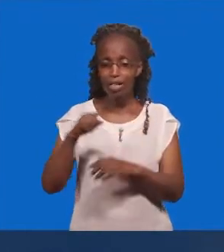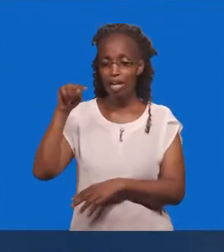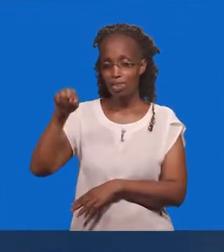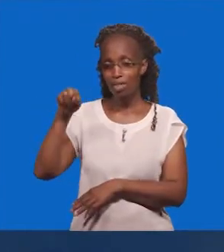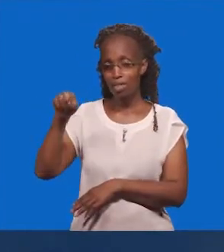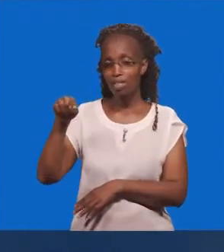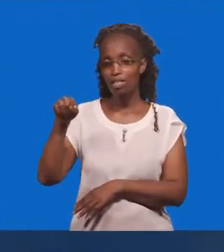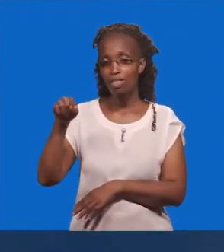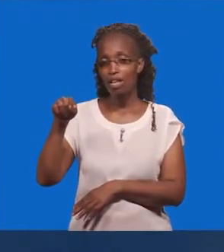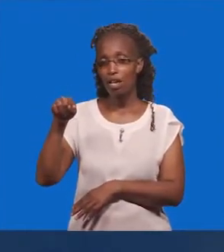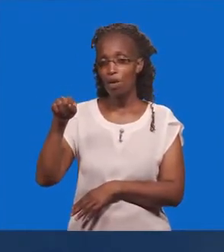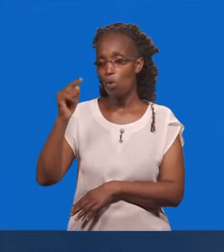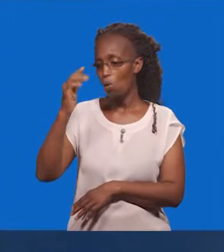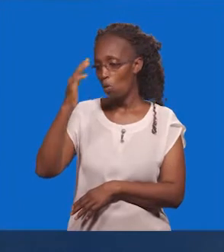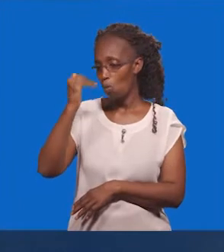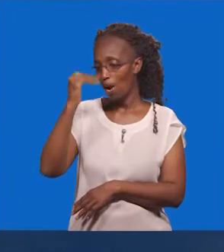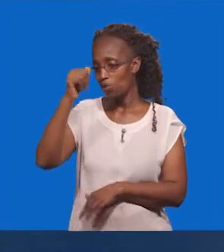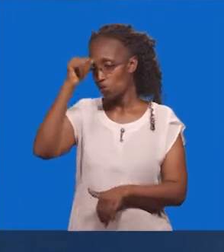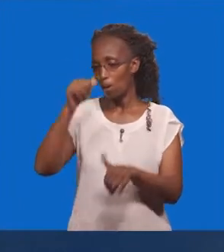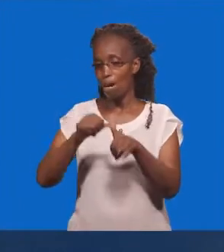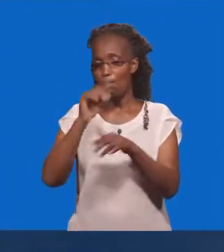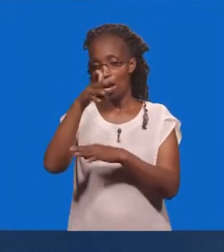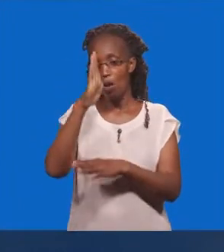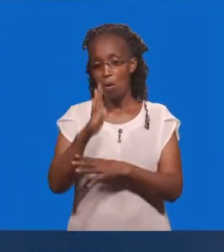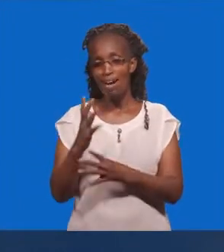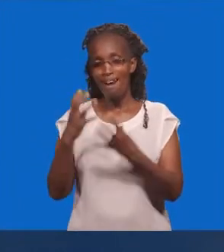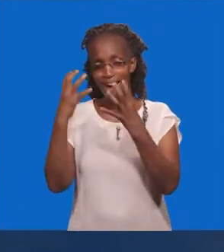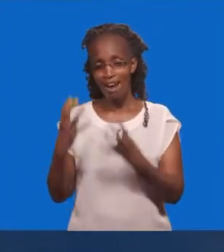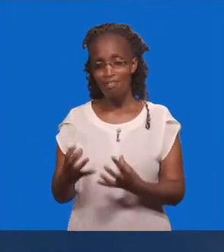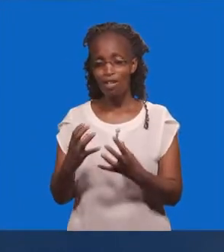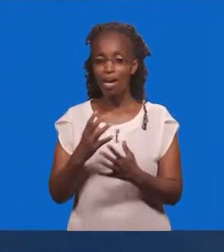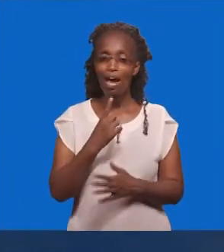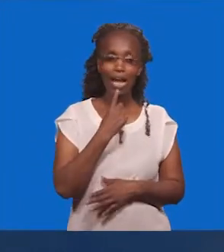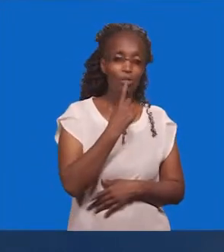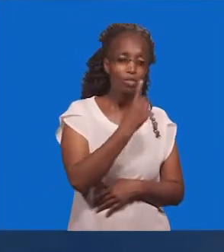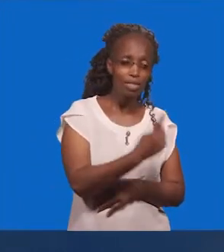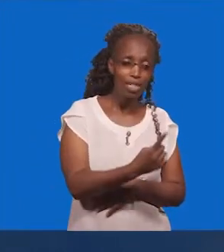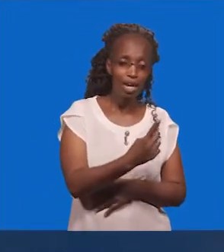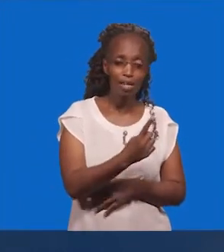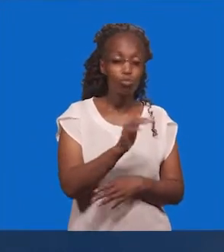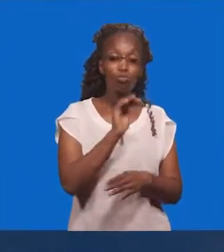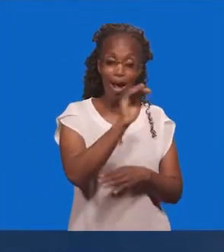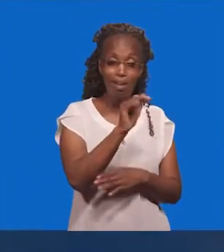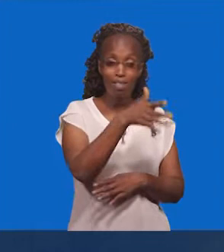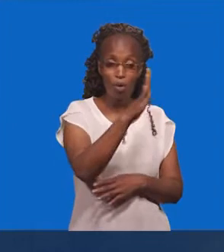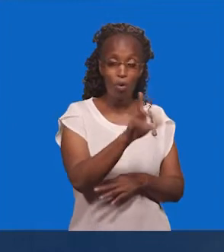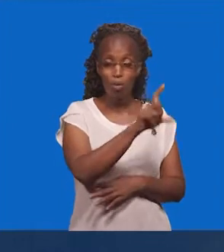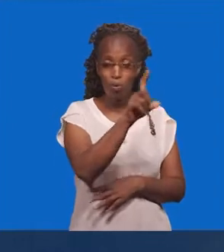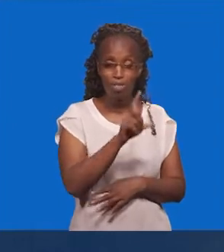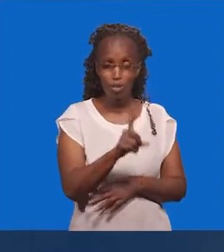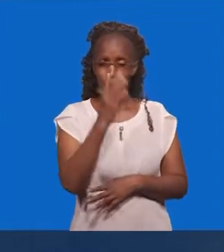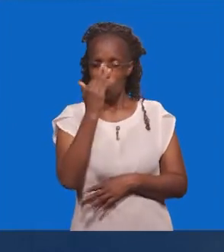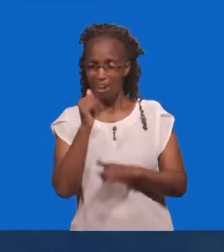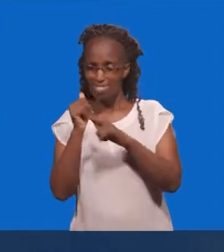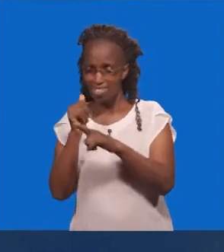Iyo Time Unakuwa Unamukumbuka Mungu Sana Na Unamuliza Ata Maswali Mbona